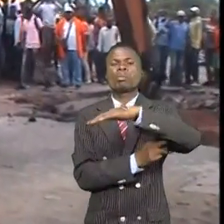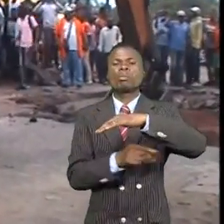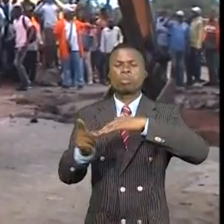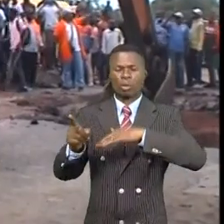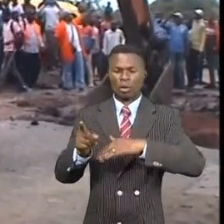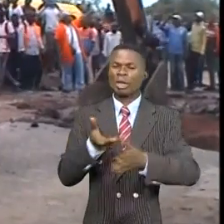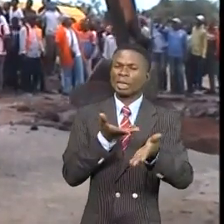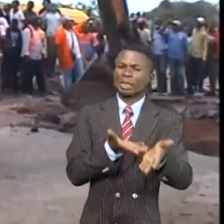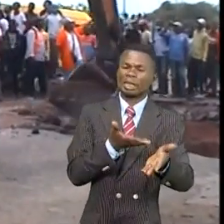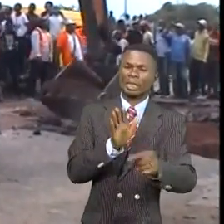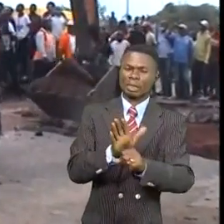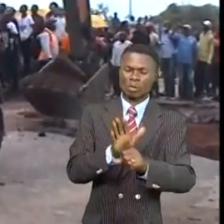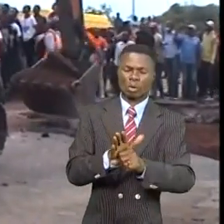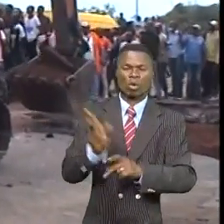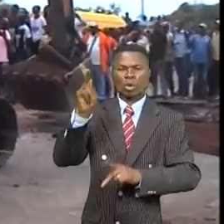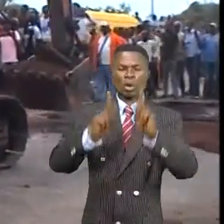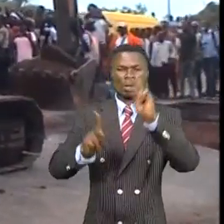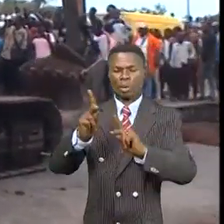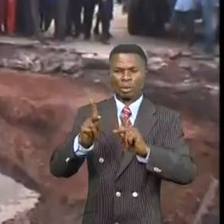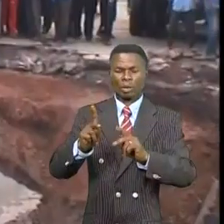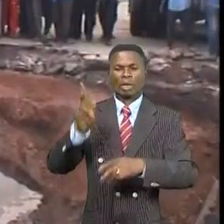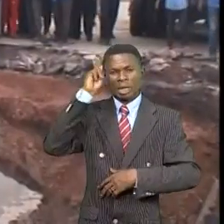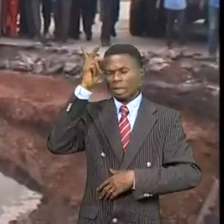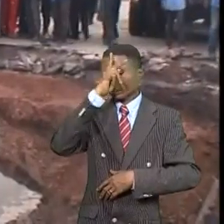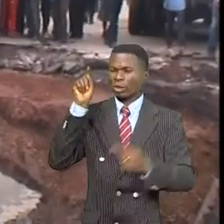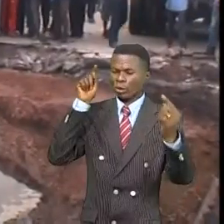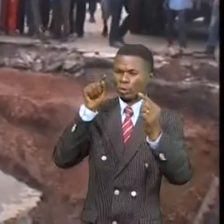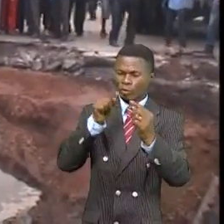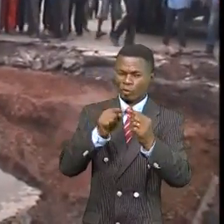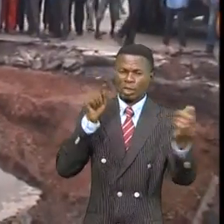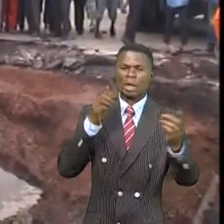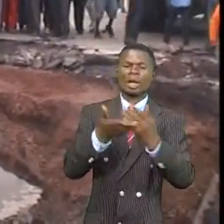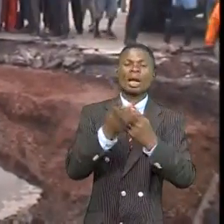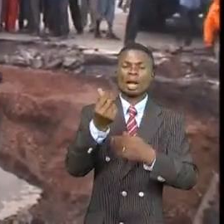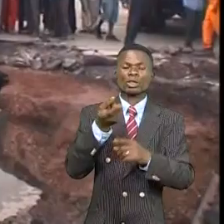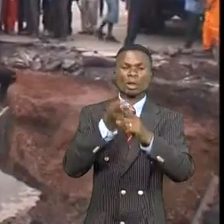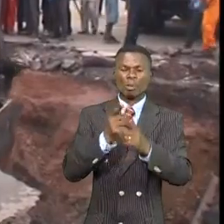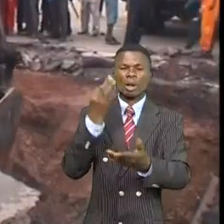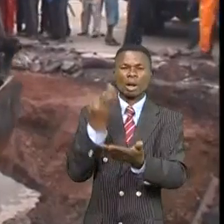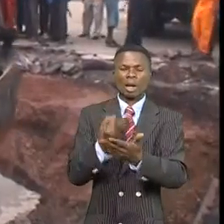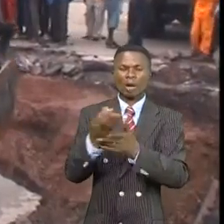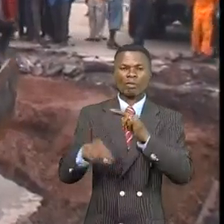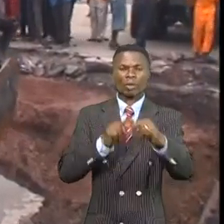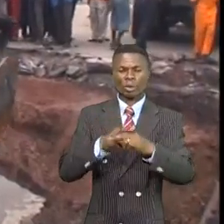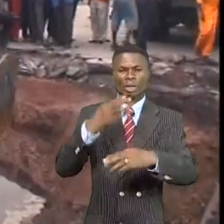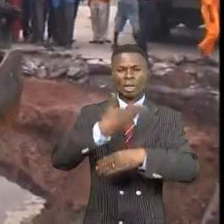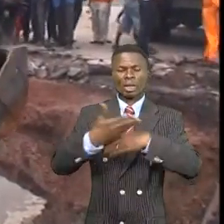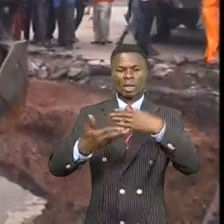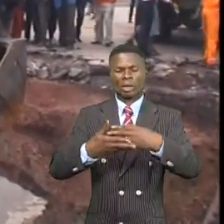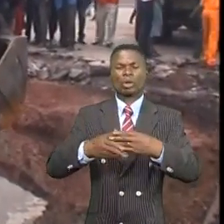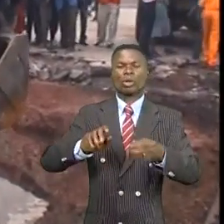qui dessert toute la population de la Tchangou et qui vont être financés par le Fonds national d'entretien routier.